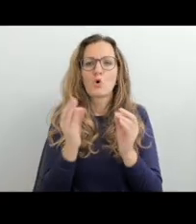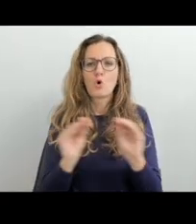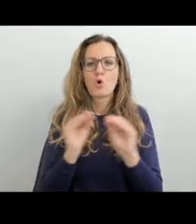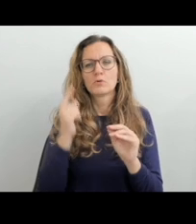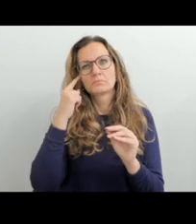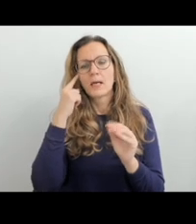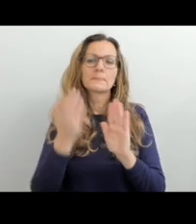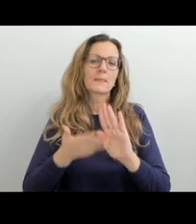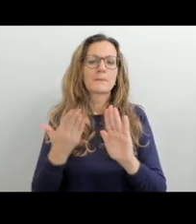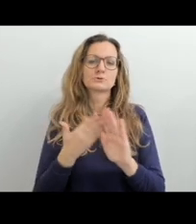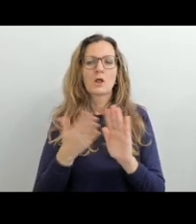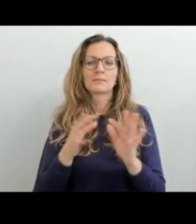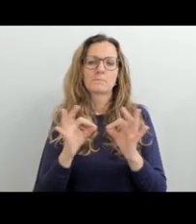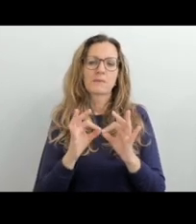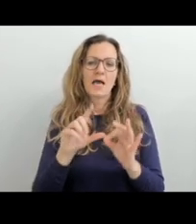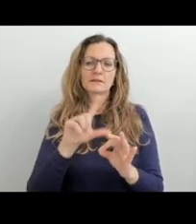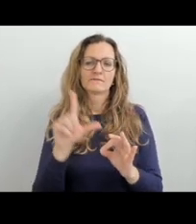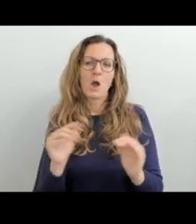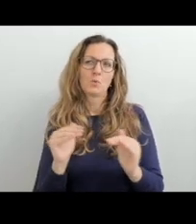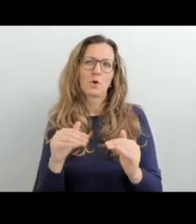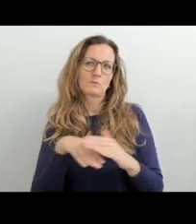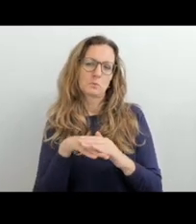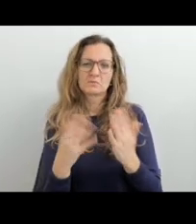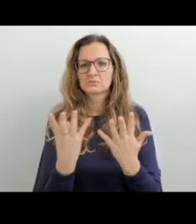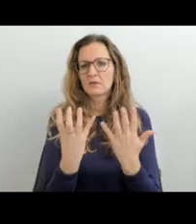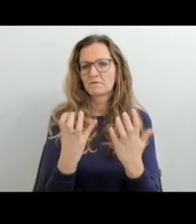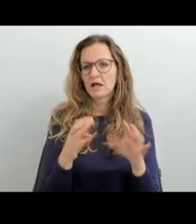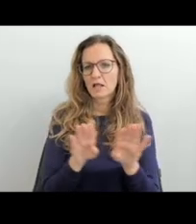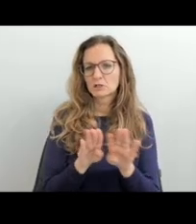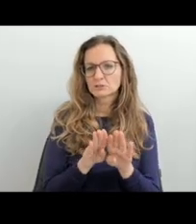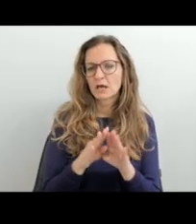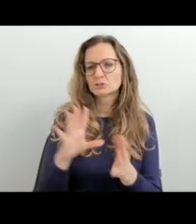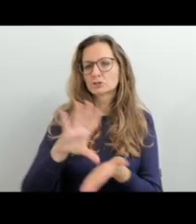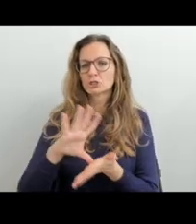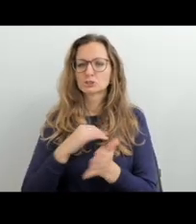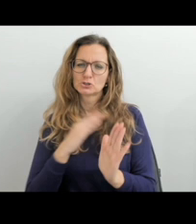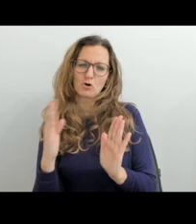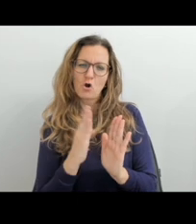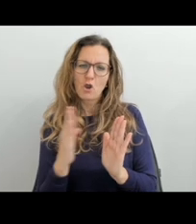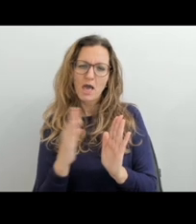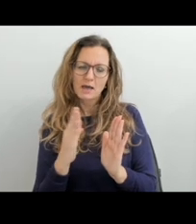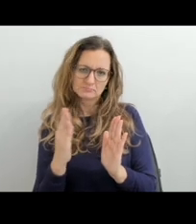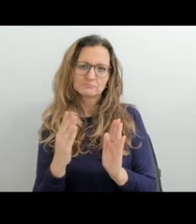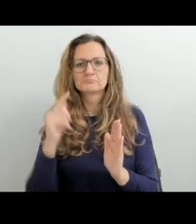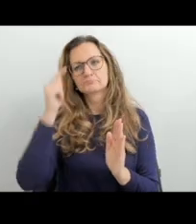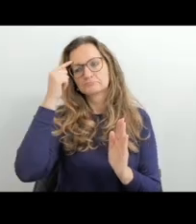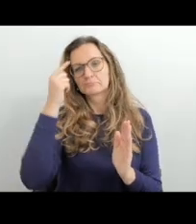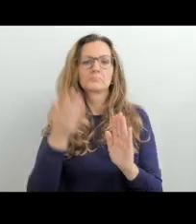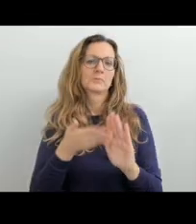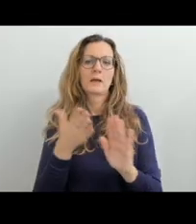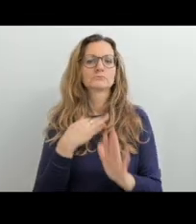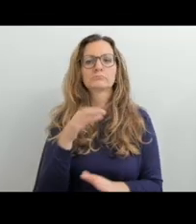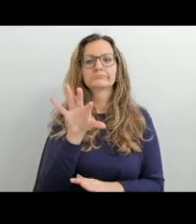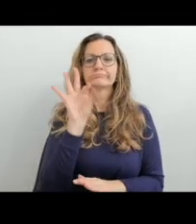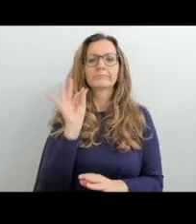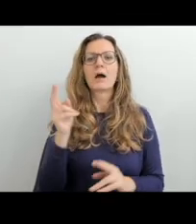Ale je možné ho využít i pro výuku českého znakového jazyka jako materského jazyka. Například pokud bychom hovořili o referenční úrovni B2,